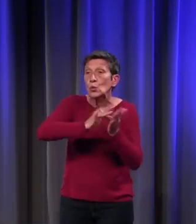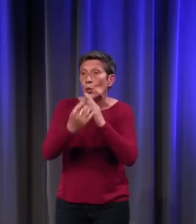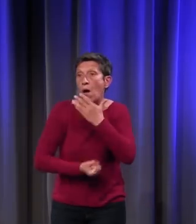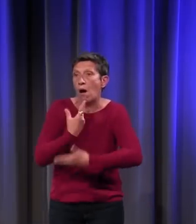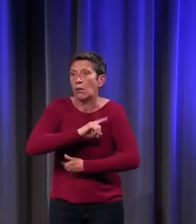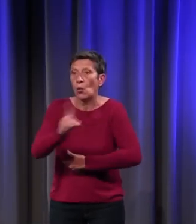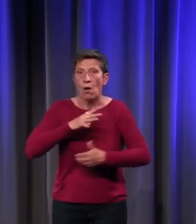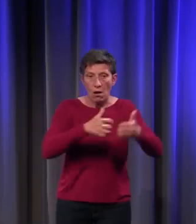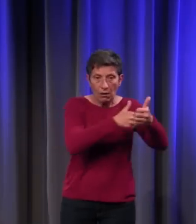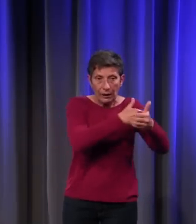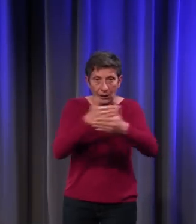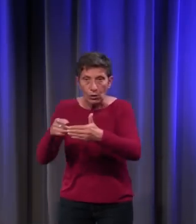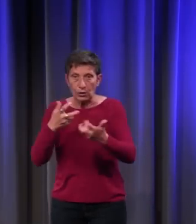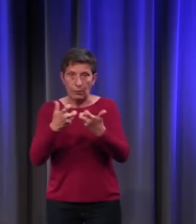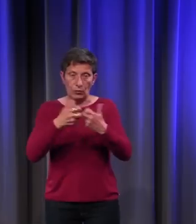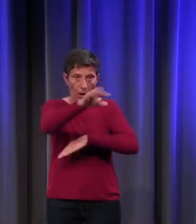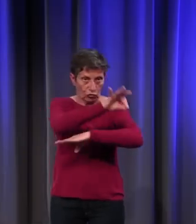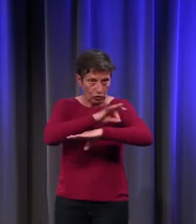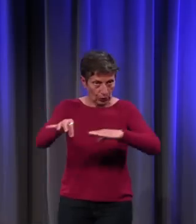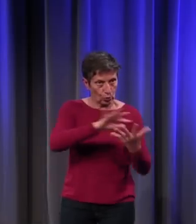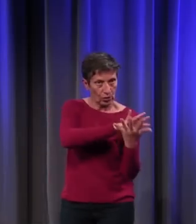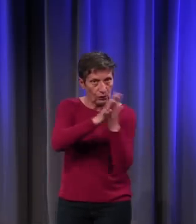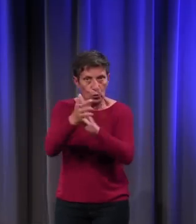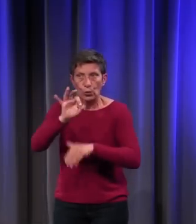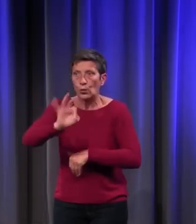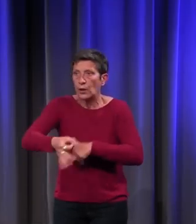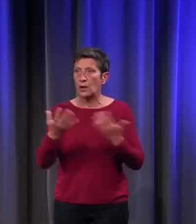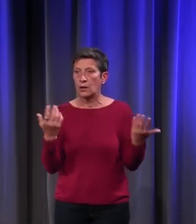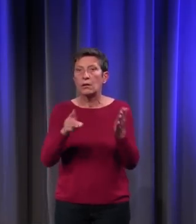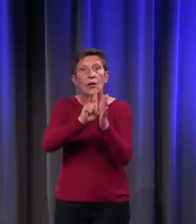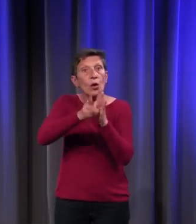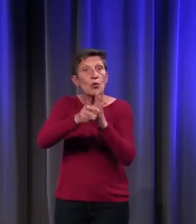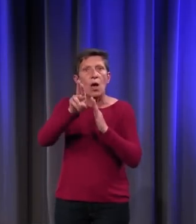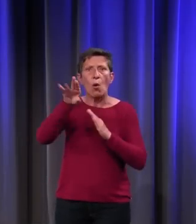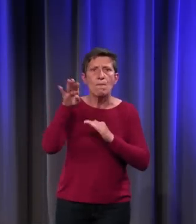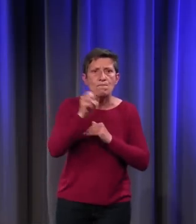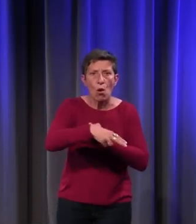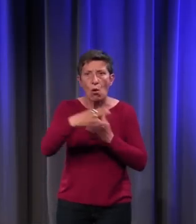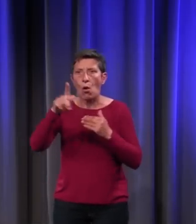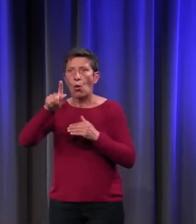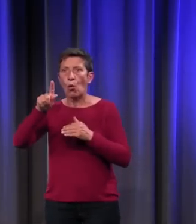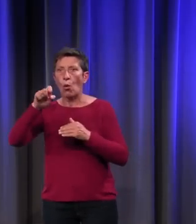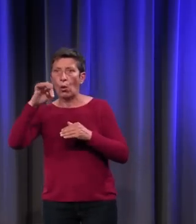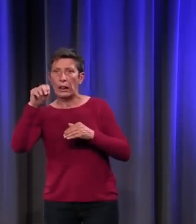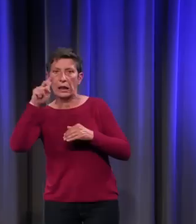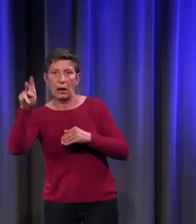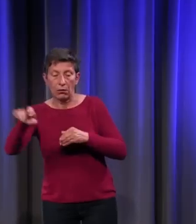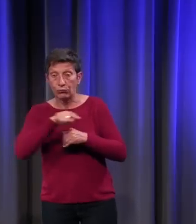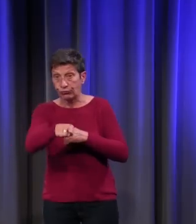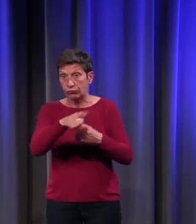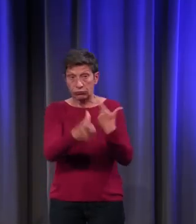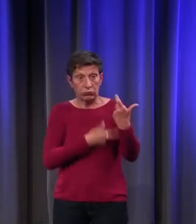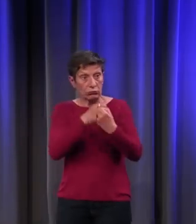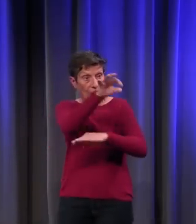Ce sont des catégories appliquées à l'architecture quant au vocabulaire roman-gothique qui ne sont pas très pertinentes